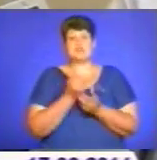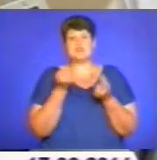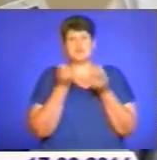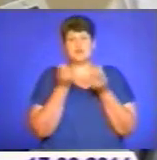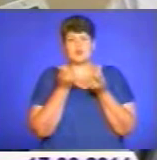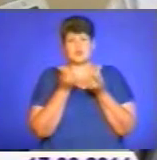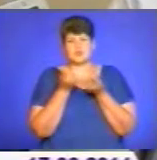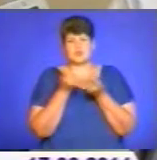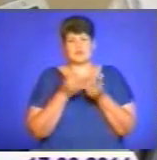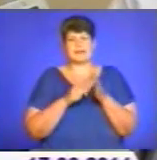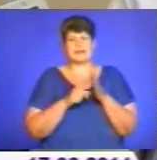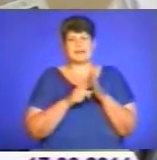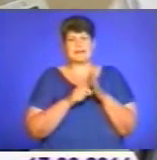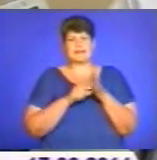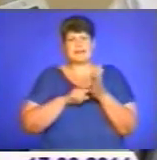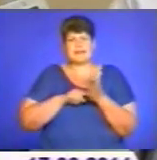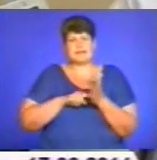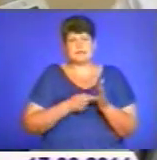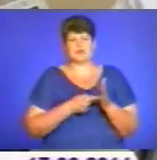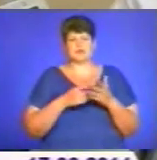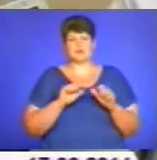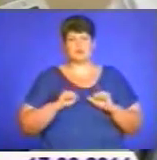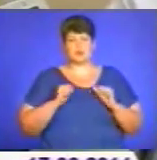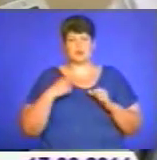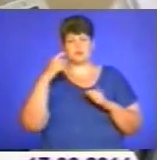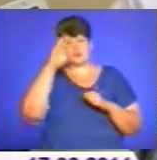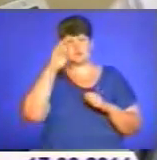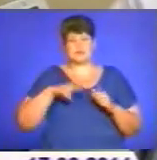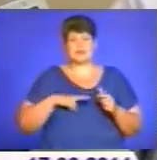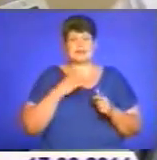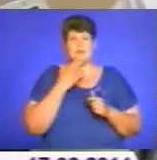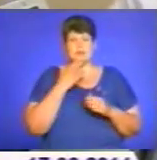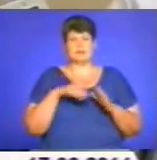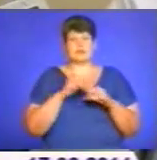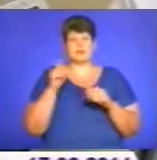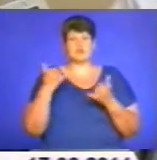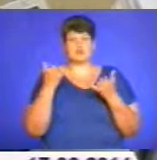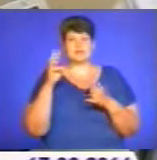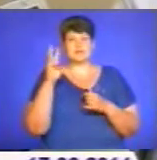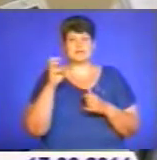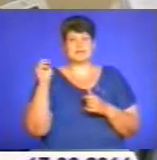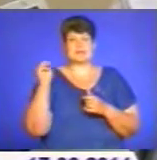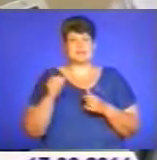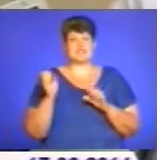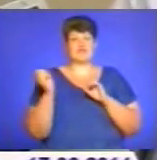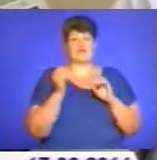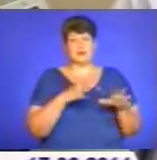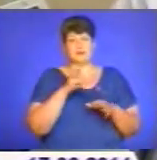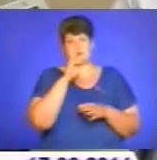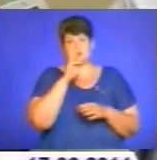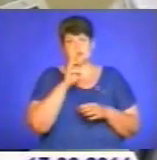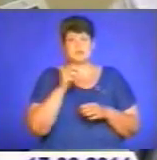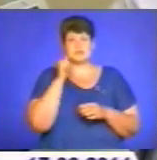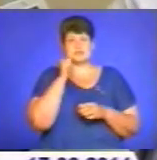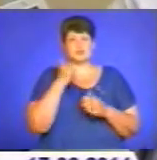натиснути з усиллями облдержадміністрації, з усиллями народних депутатів. Сьогодні нам 300 тисяч гривень віддали на зарплату. Завтра